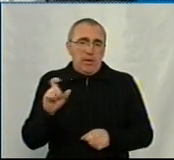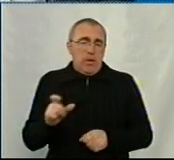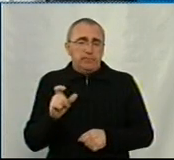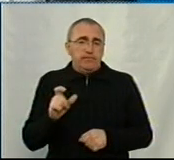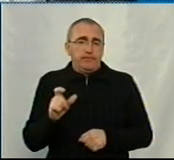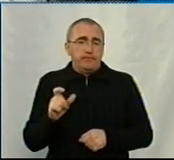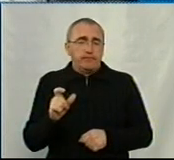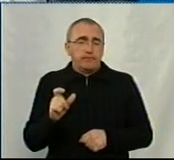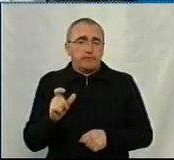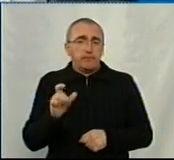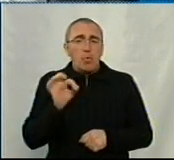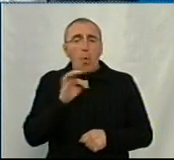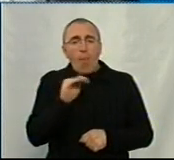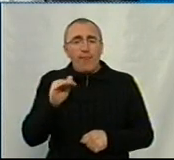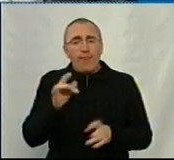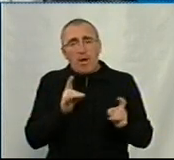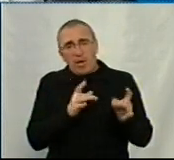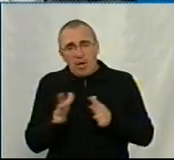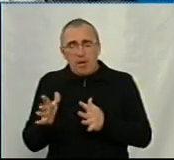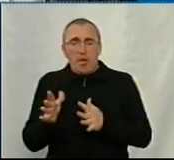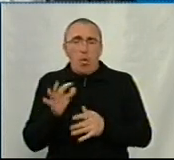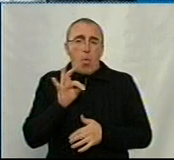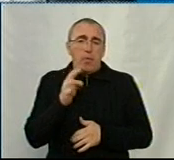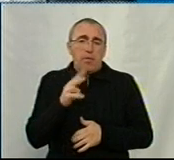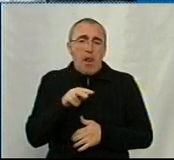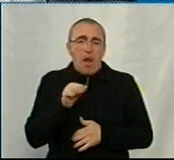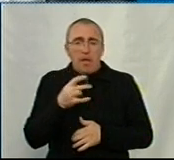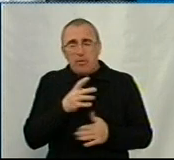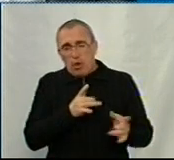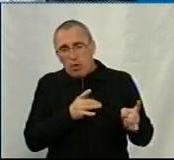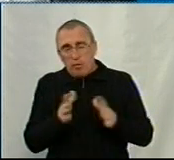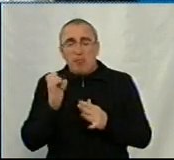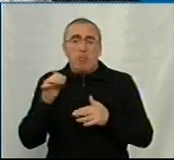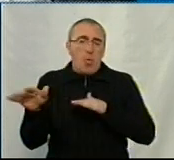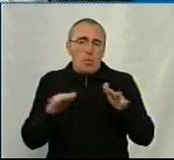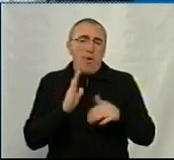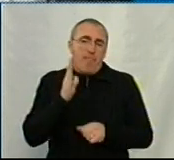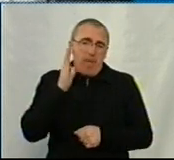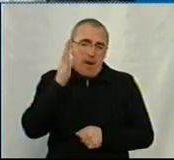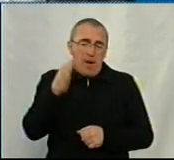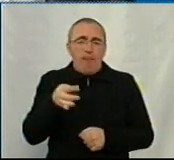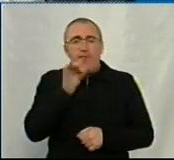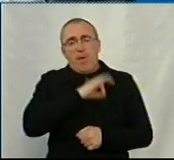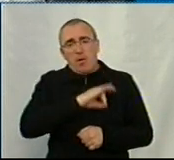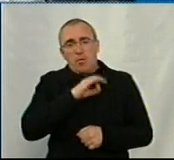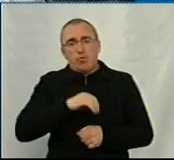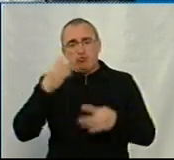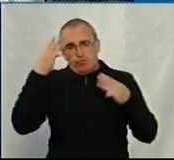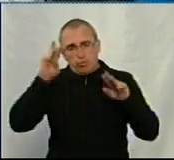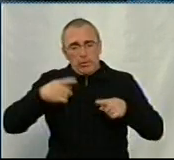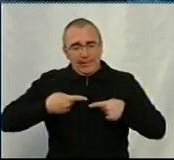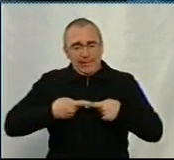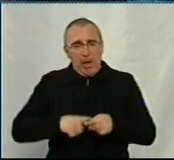в офлайн-режимі, так і в онлайн-режимі. Але ми повинні рухатись вперед, ми повинні використовувати сучасні